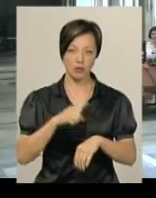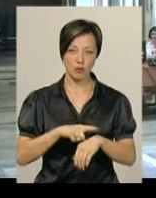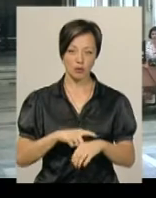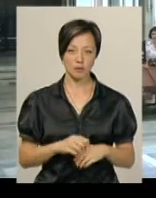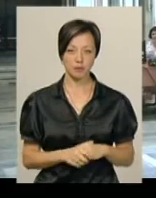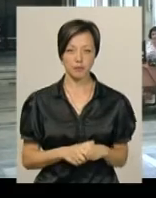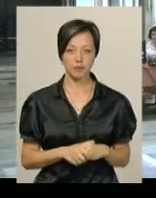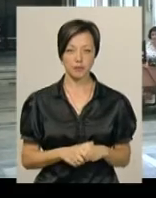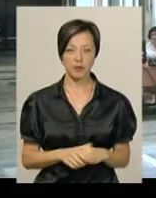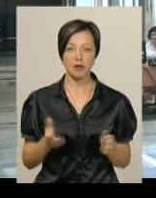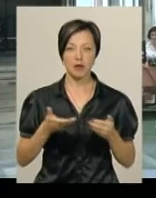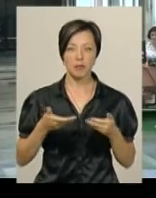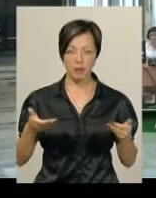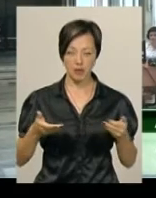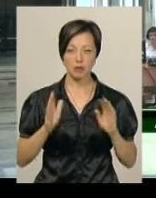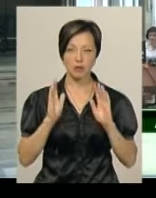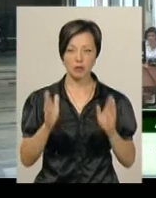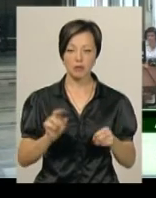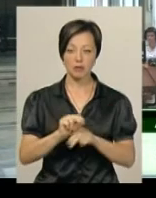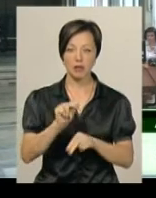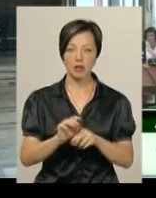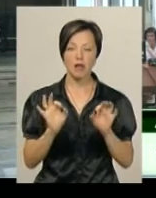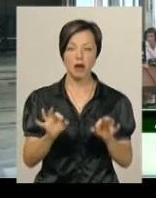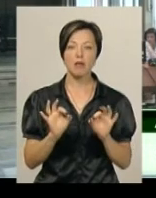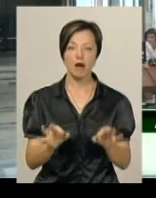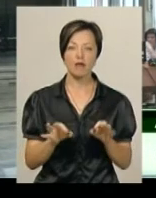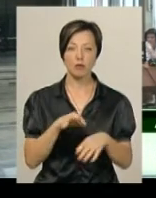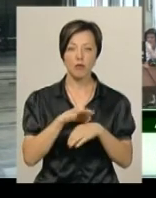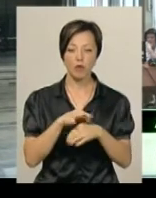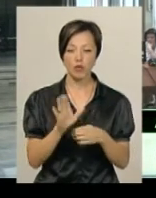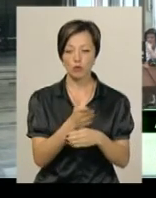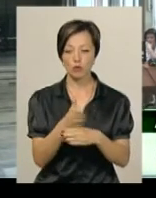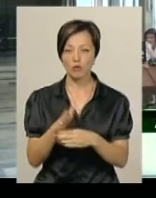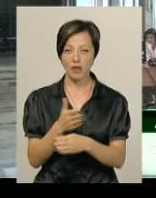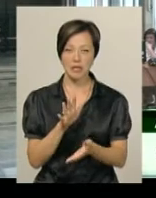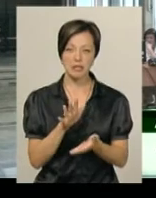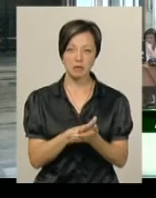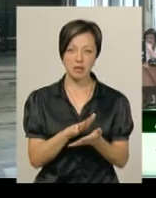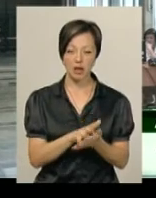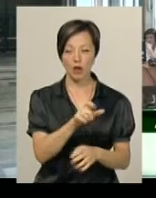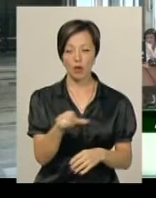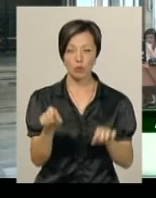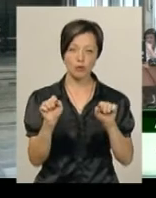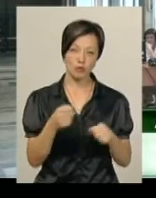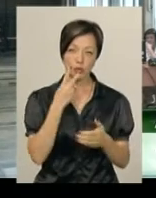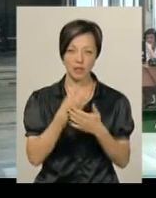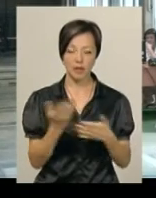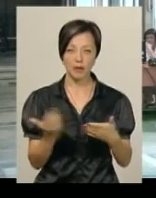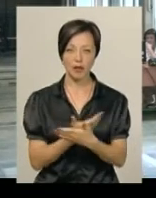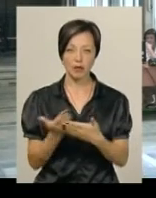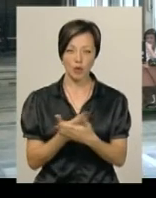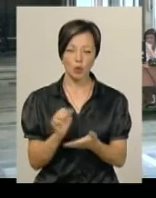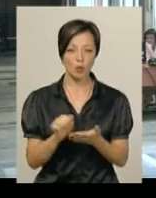Ми будемо давати майстер-клас по тому, як правильно проводити сортування сміття. Відвідувачі зможуть подивитися кінофільм